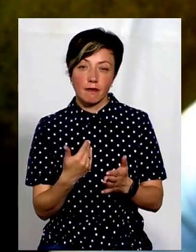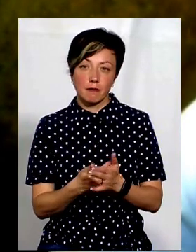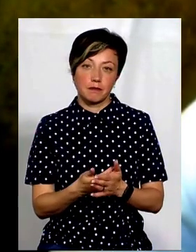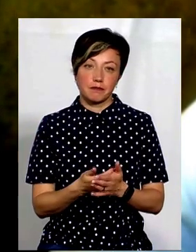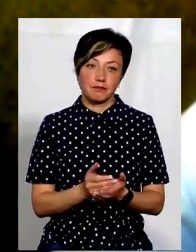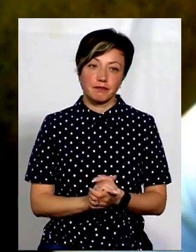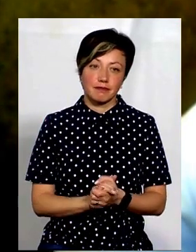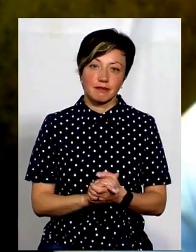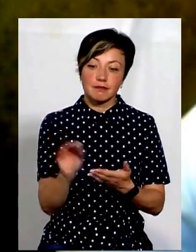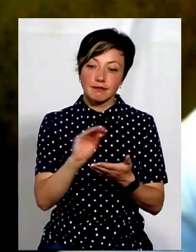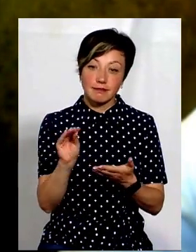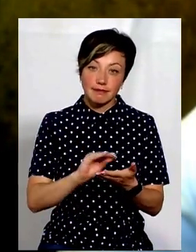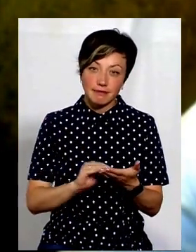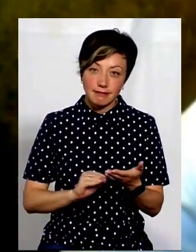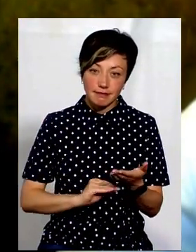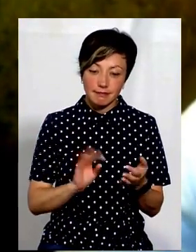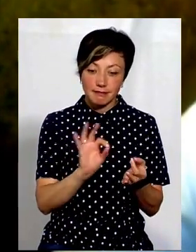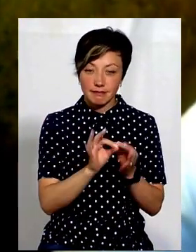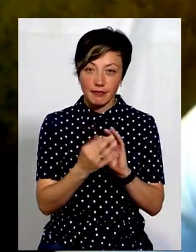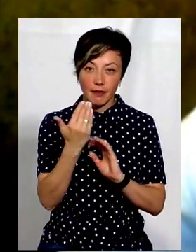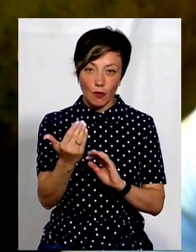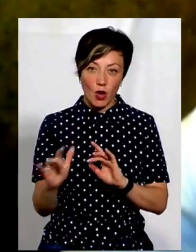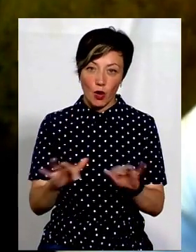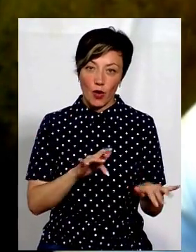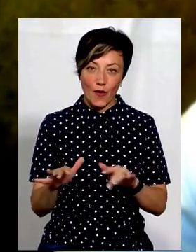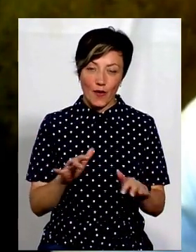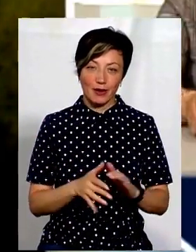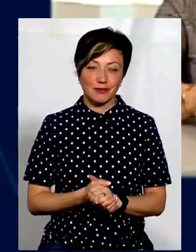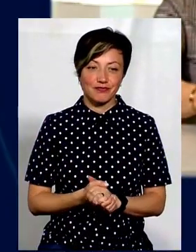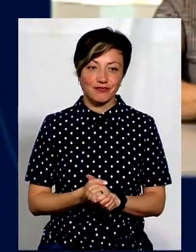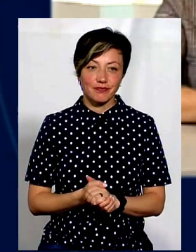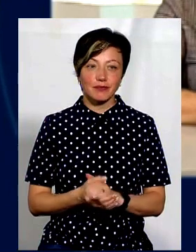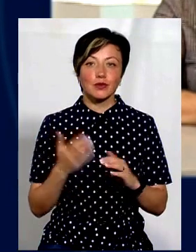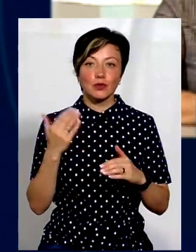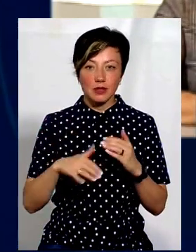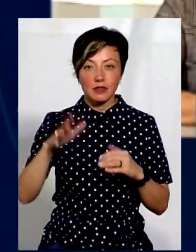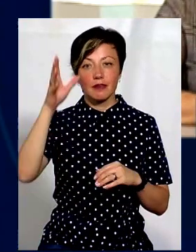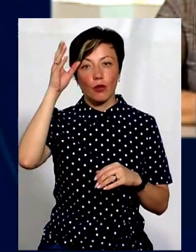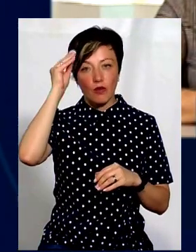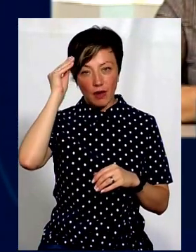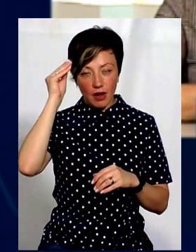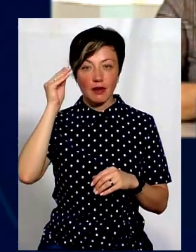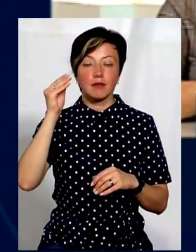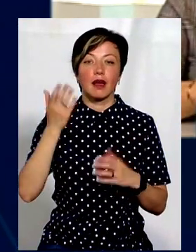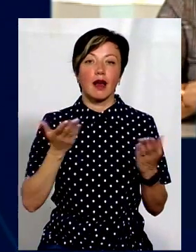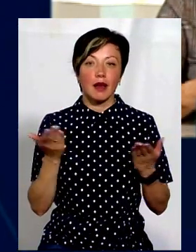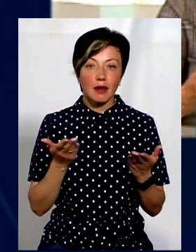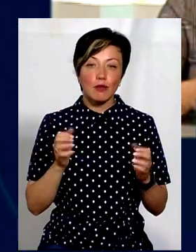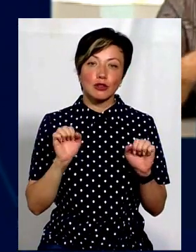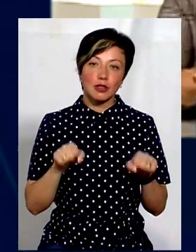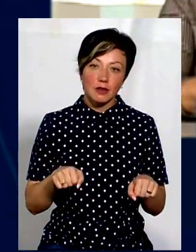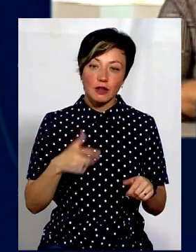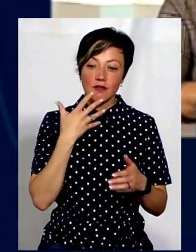на листочку розпише твої кроки на початку. Уже з врахуванням того, які,